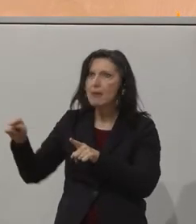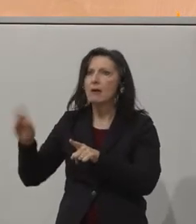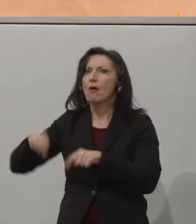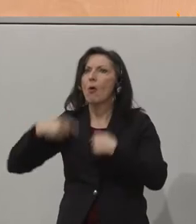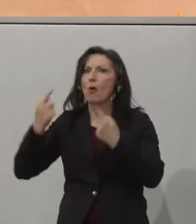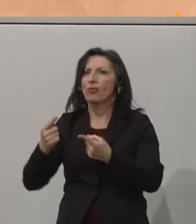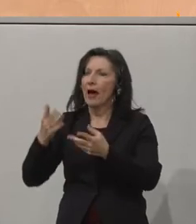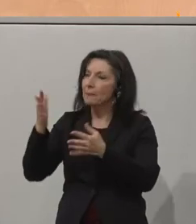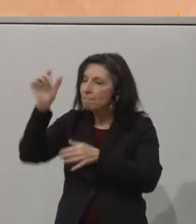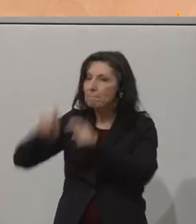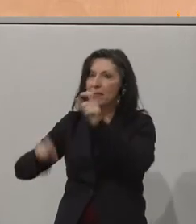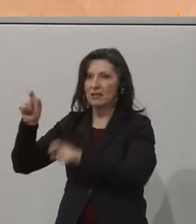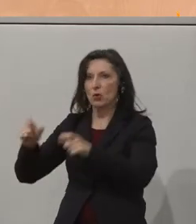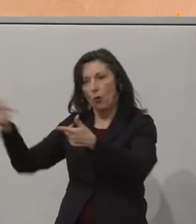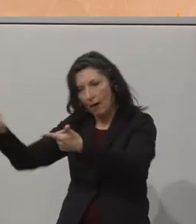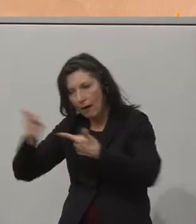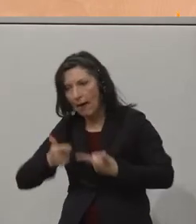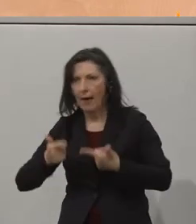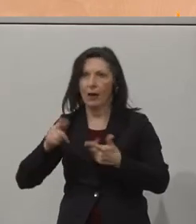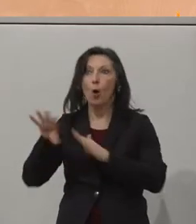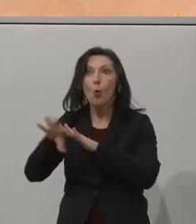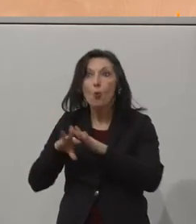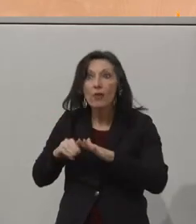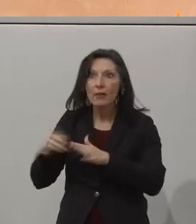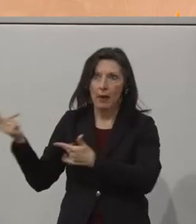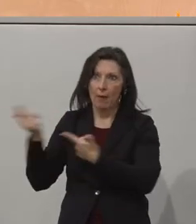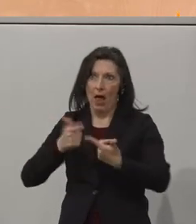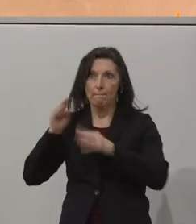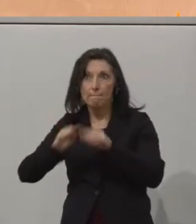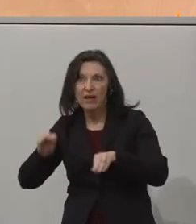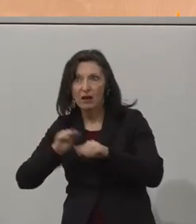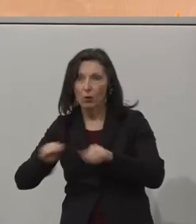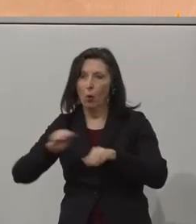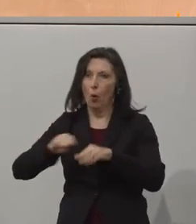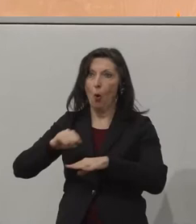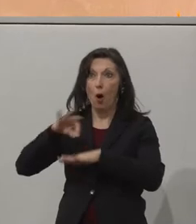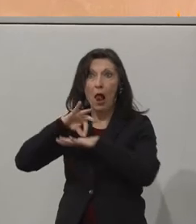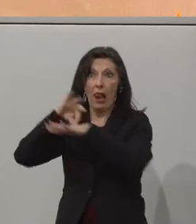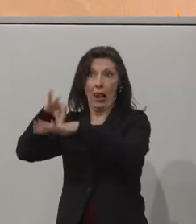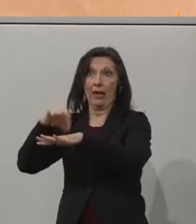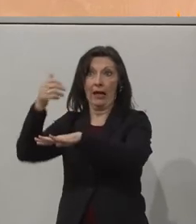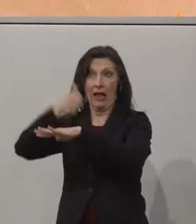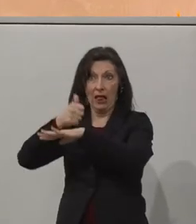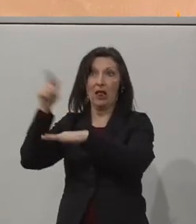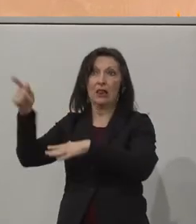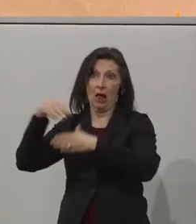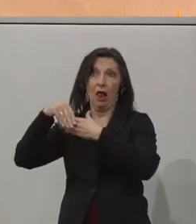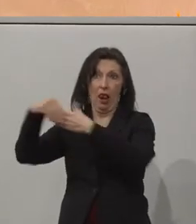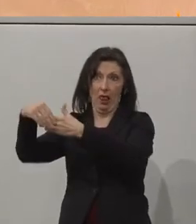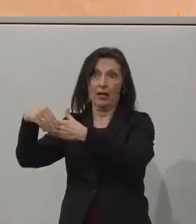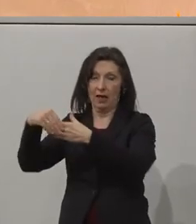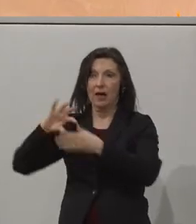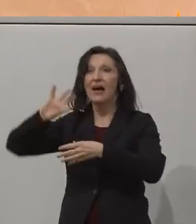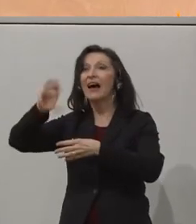gesprochen, mit Unternehmern aus der Region, mit eben den Leader-Regionsmanagern, ganz ein wichtiges Tool, um einfach